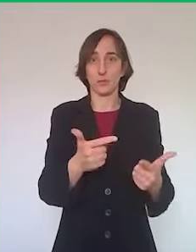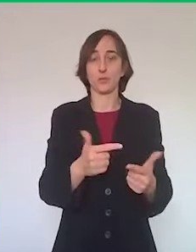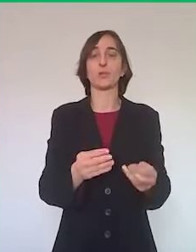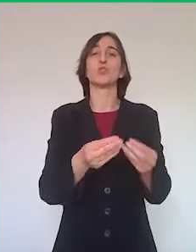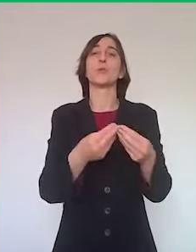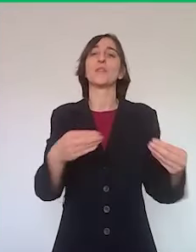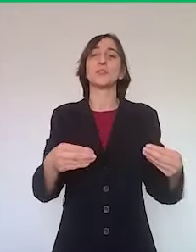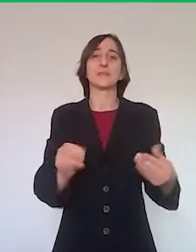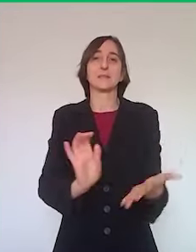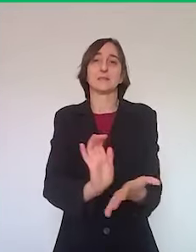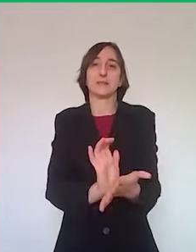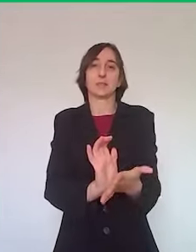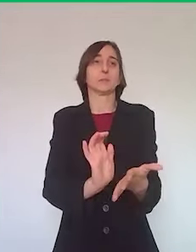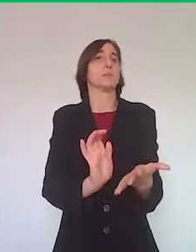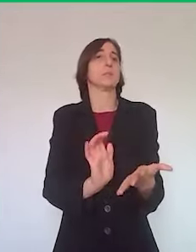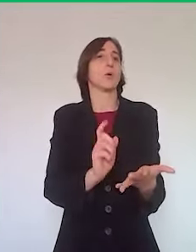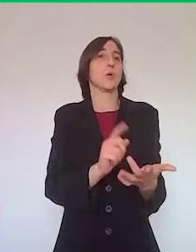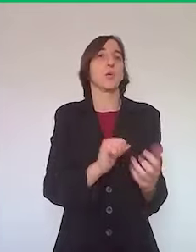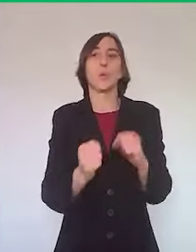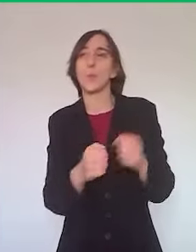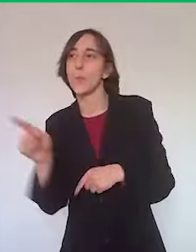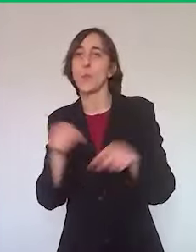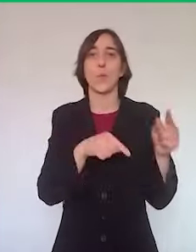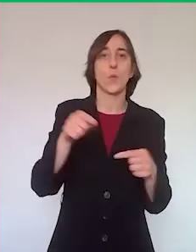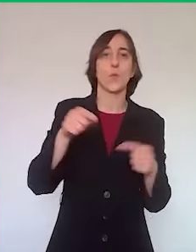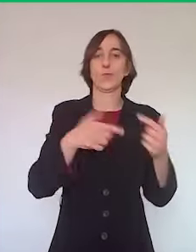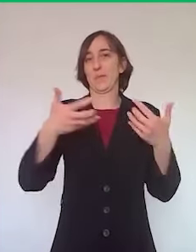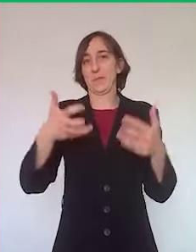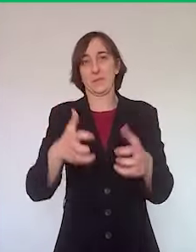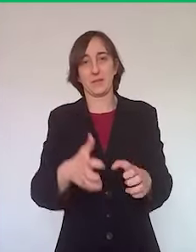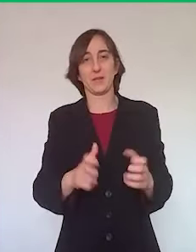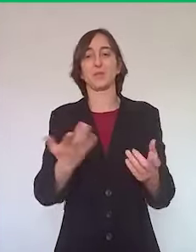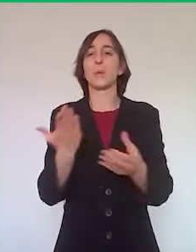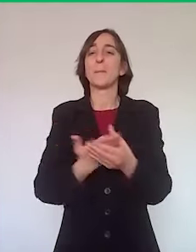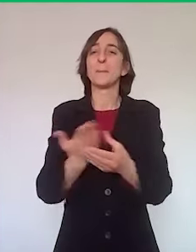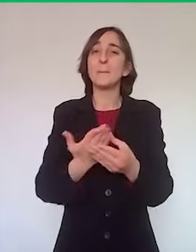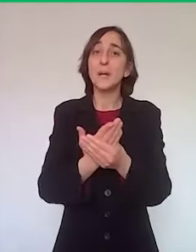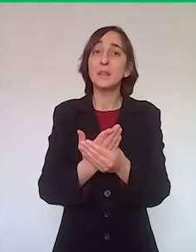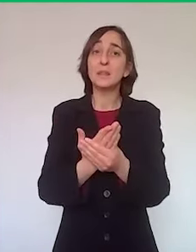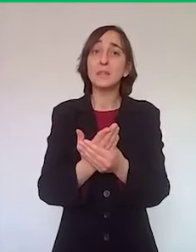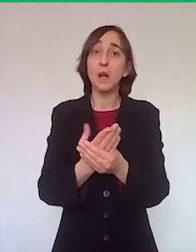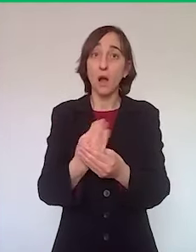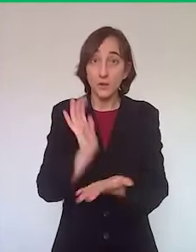fermi, ci si muove, ci si sposta di meno, le pratiche amministrative, la burocrazia non si fermi, cioè